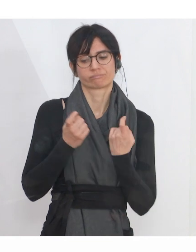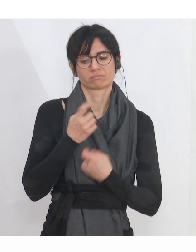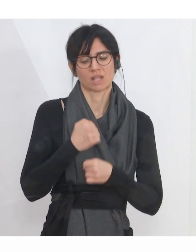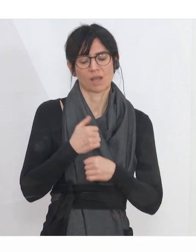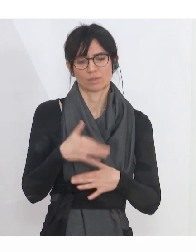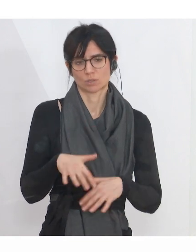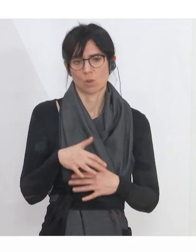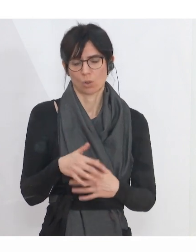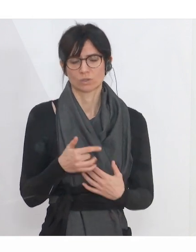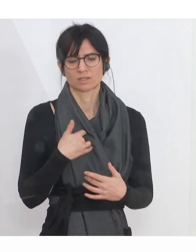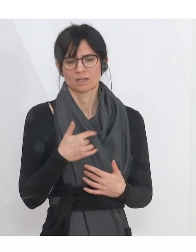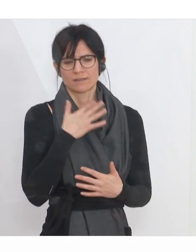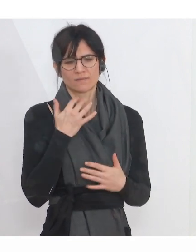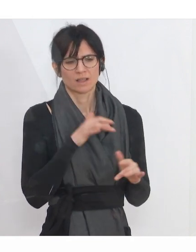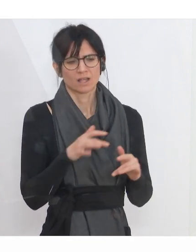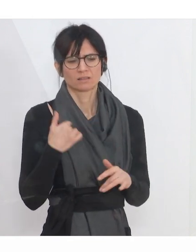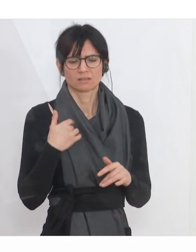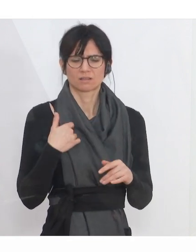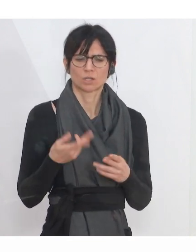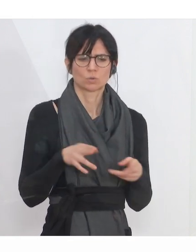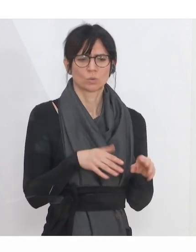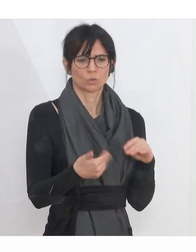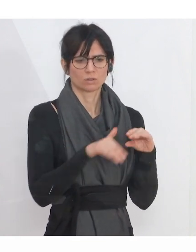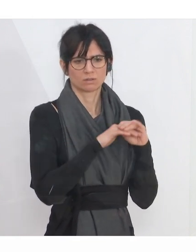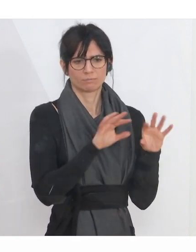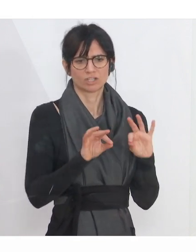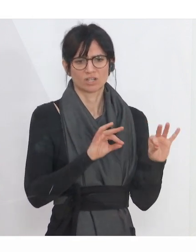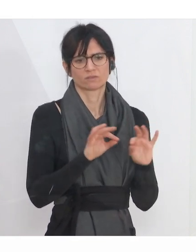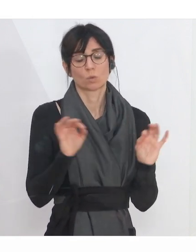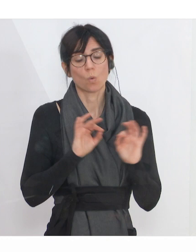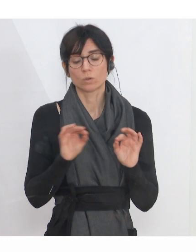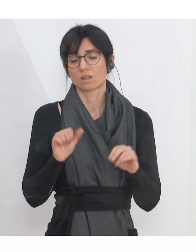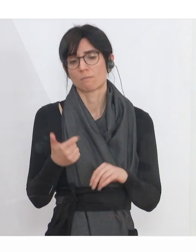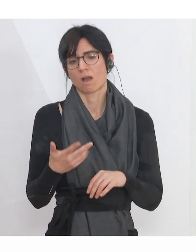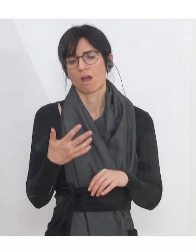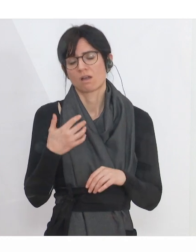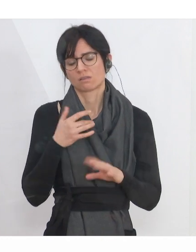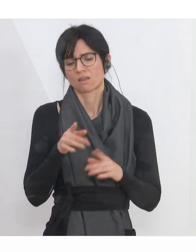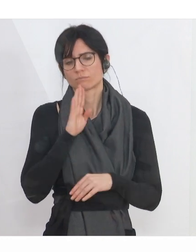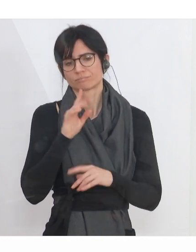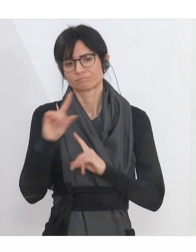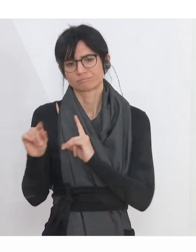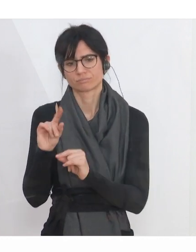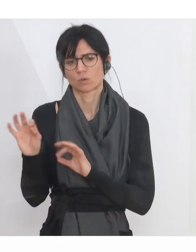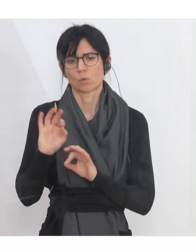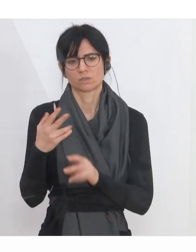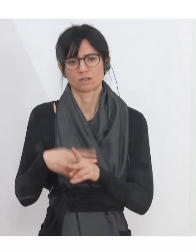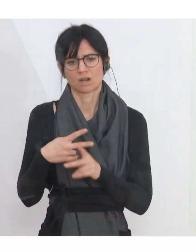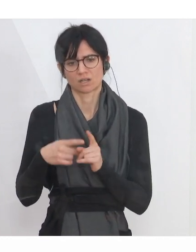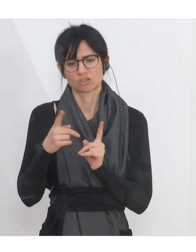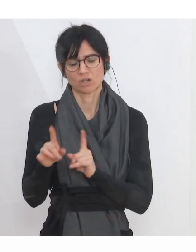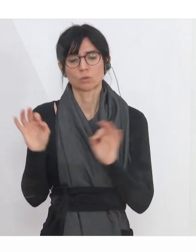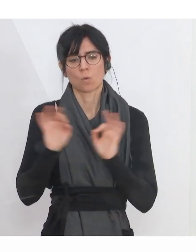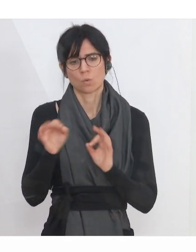Das sind zum Großteil nicht Leute, die in Beschäftigung gekommen sind, zum Teil nicht Leute, die auch in Pension gegangen sind, im Krankenstand oder in Schulungen gegangen